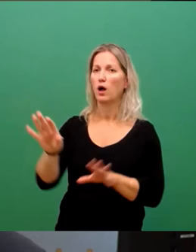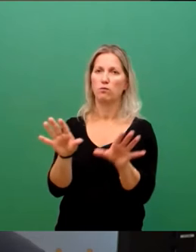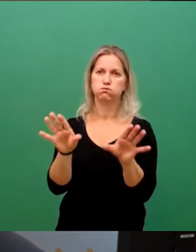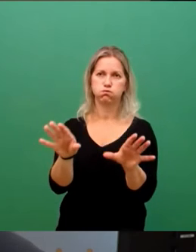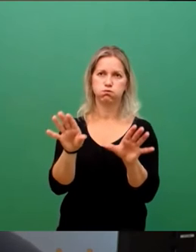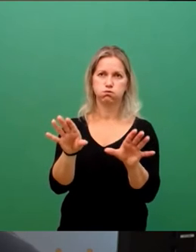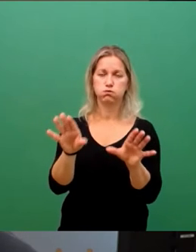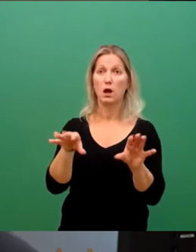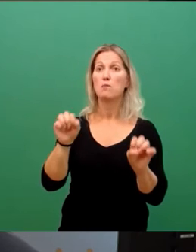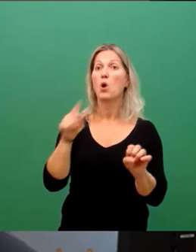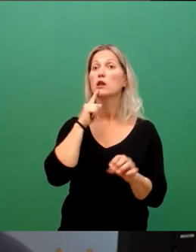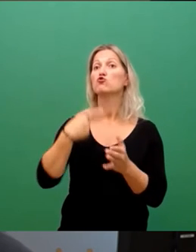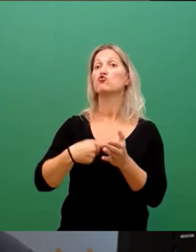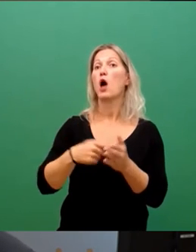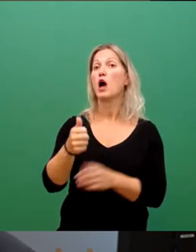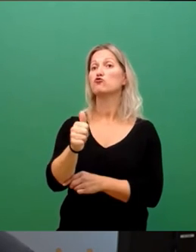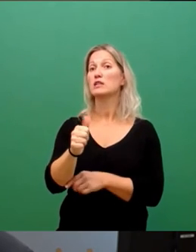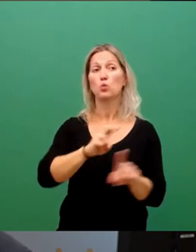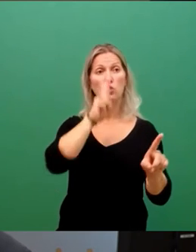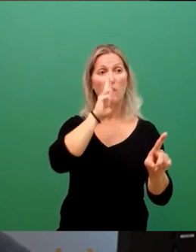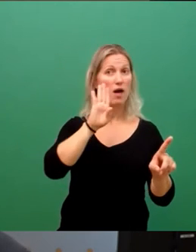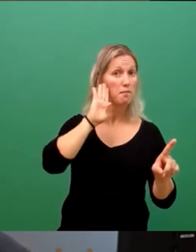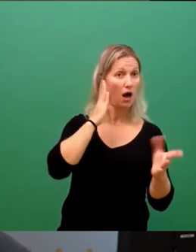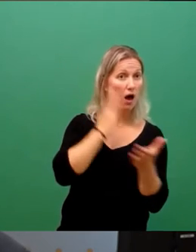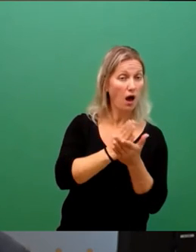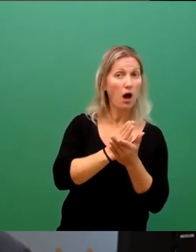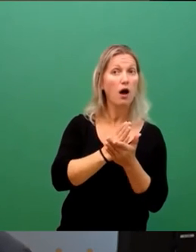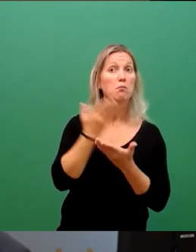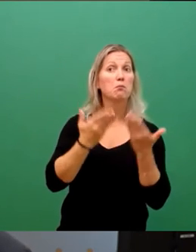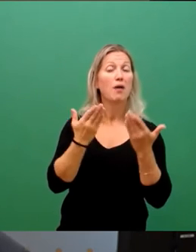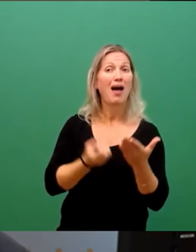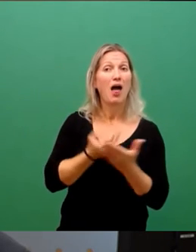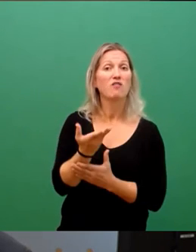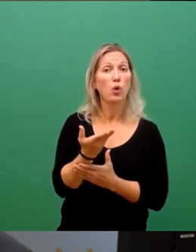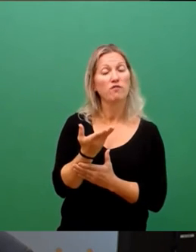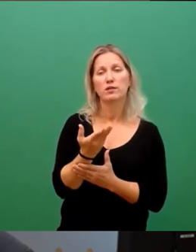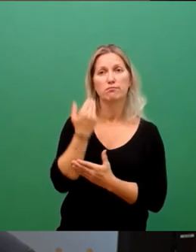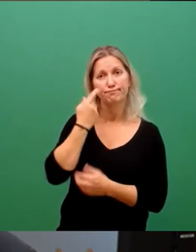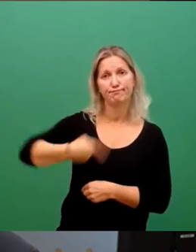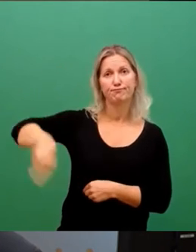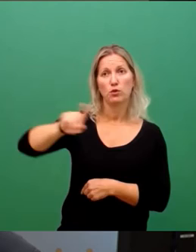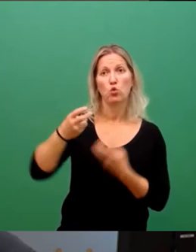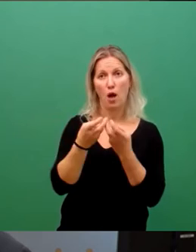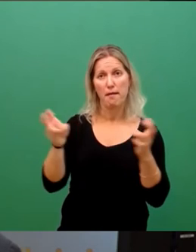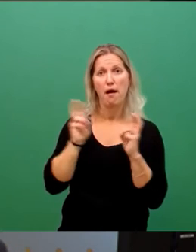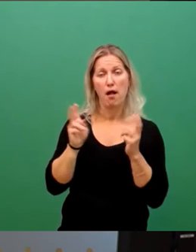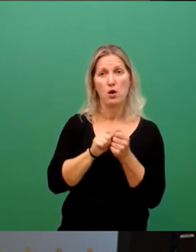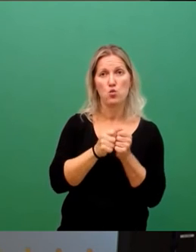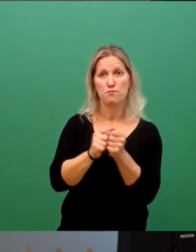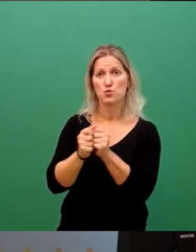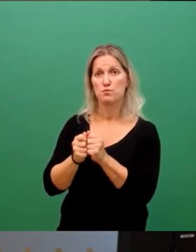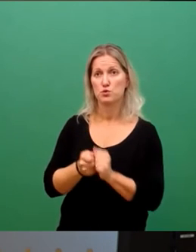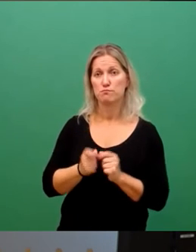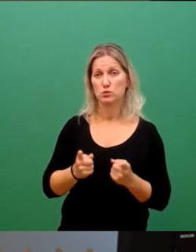der Steuerschätzung im November große Teile des Entwurfs mit ihnen gemeinsam überarbeiten müssen. Gleichzeitig